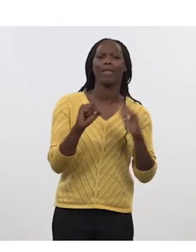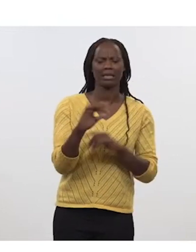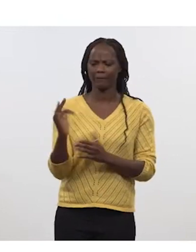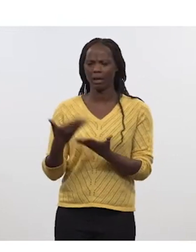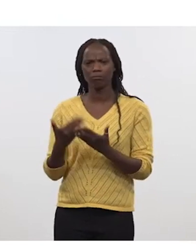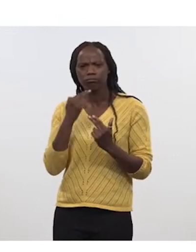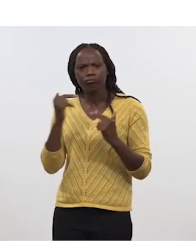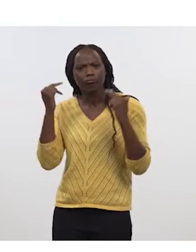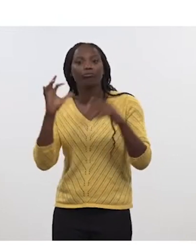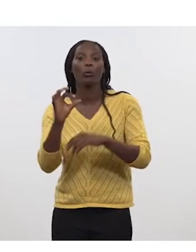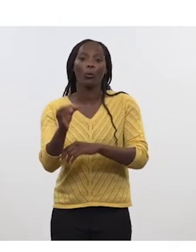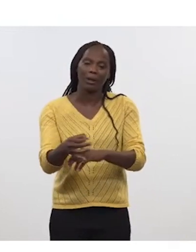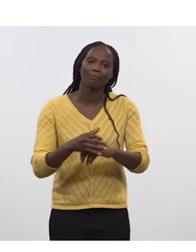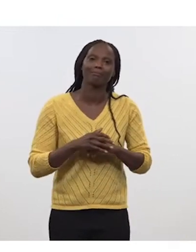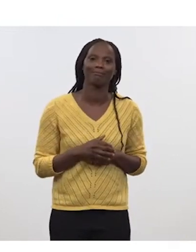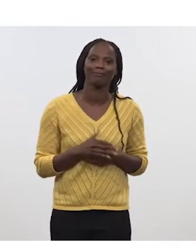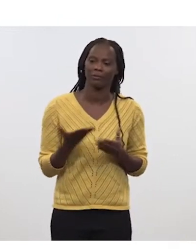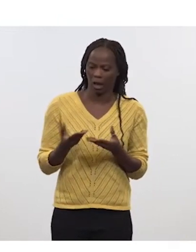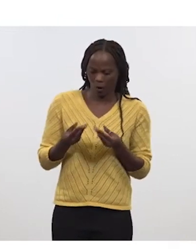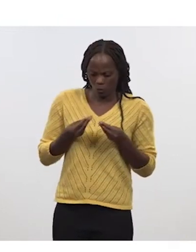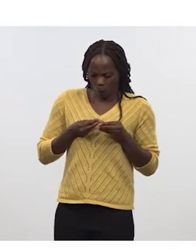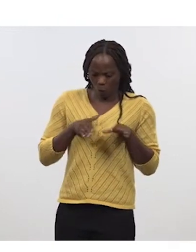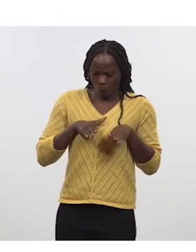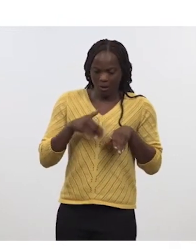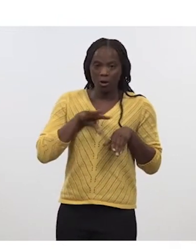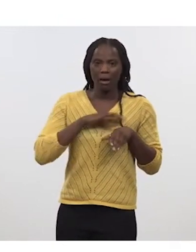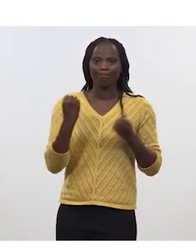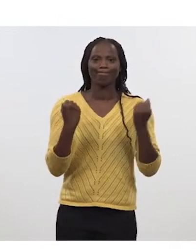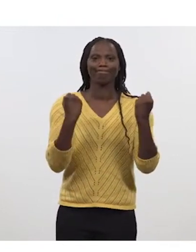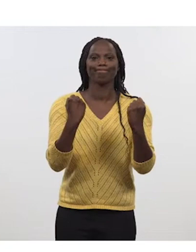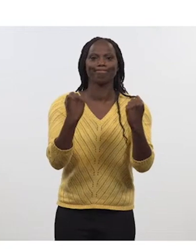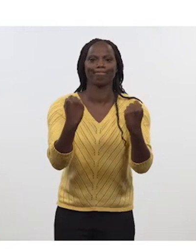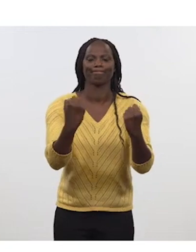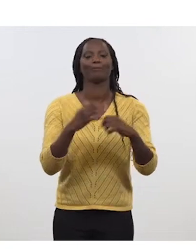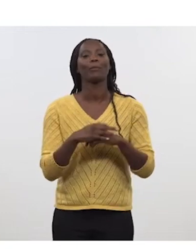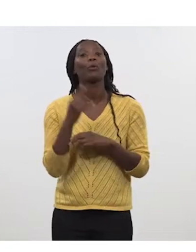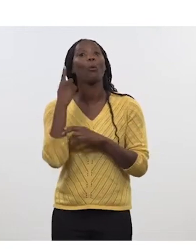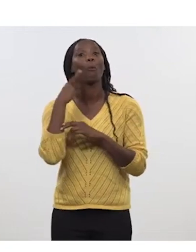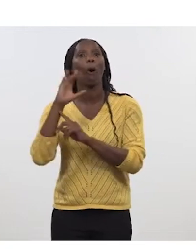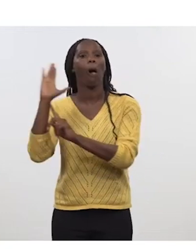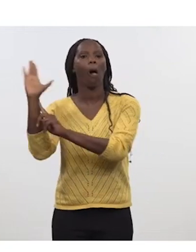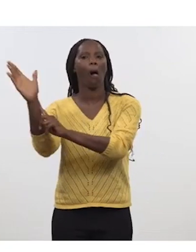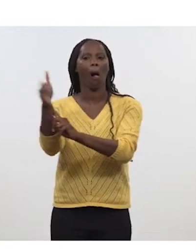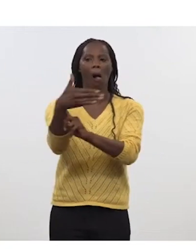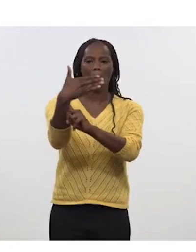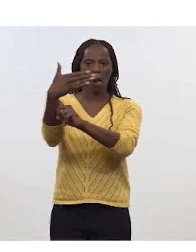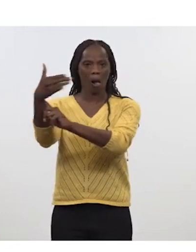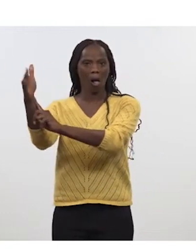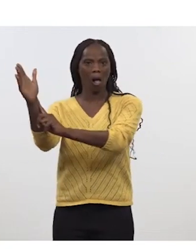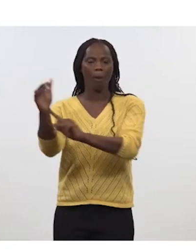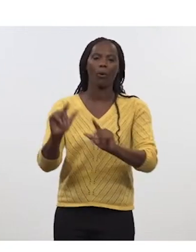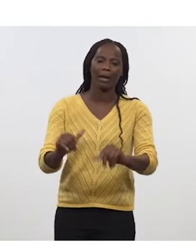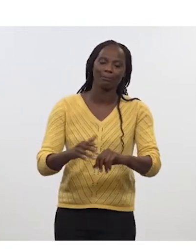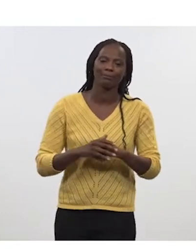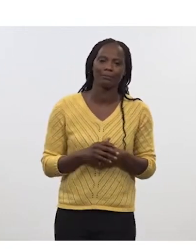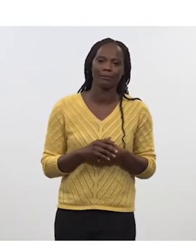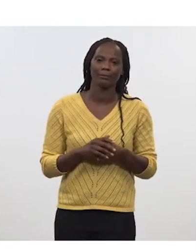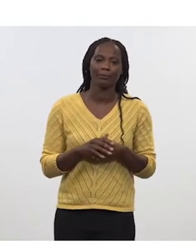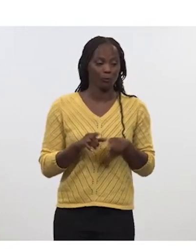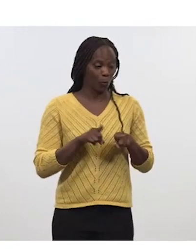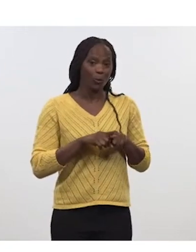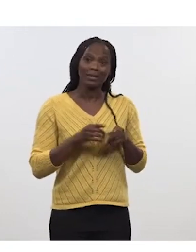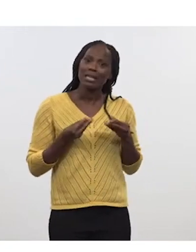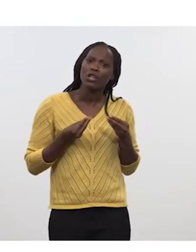Il donne donc lieu à une méthodologie par piliers qui permet, derrière, d'accrocher des drapeaux sur ces piliers et surtout d'affiner